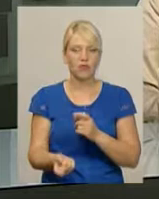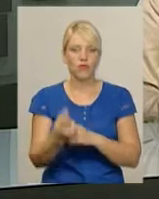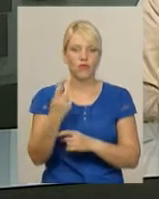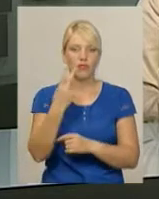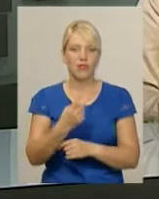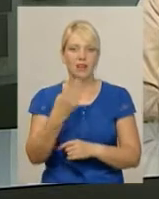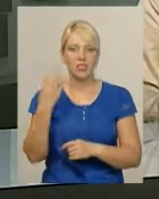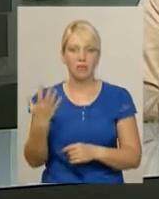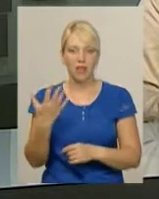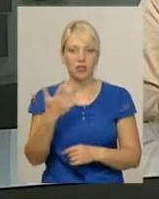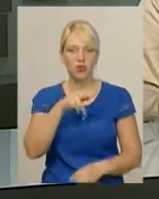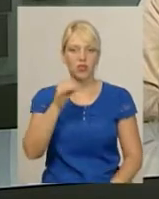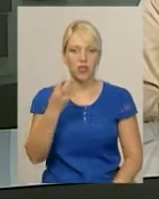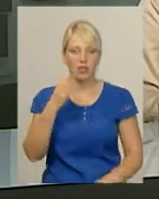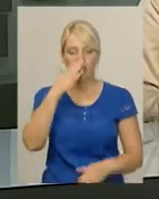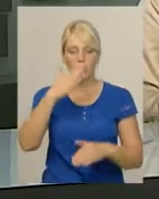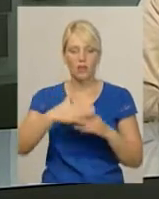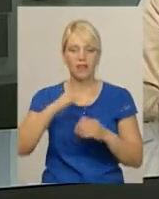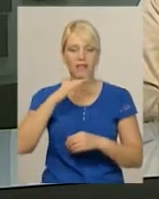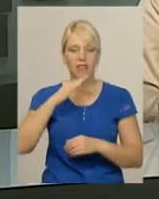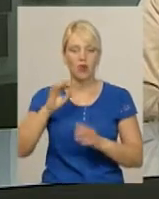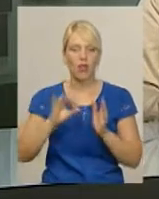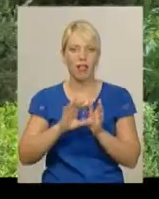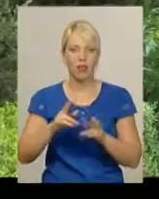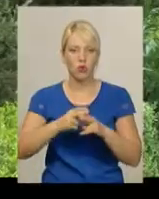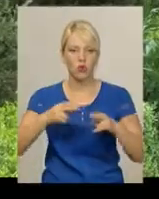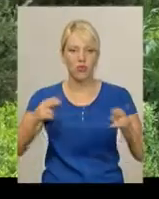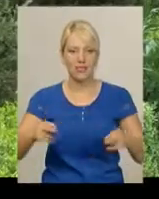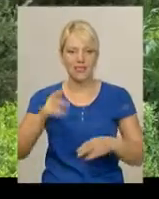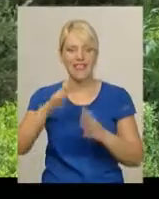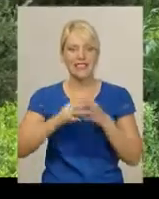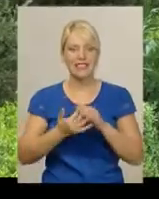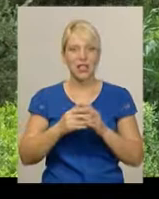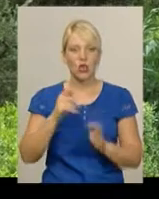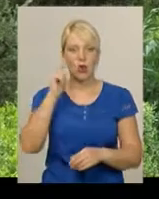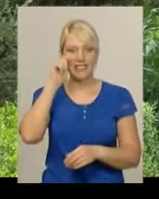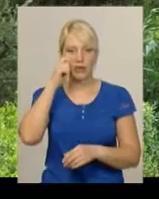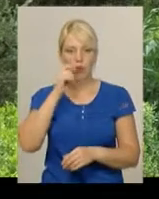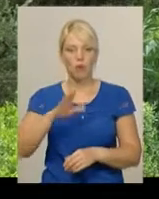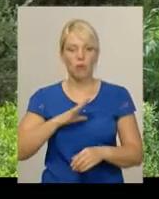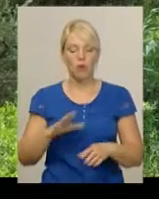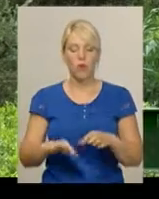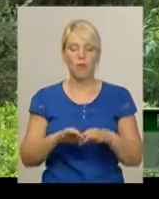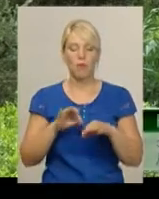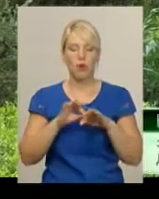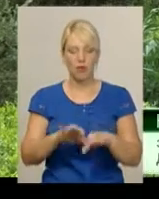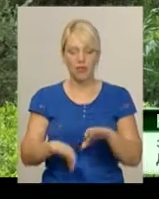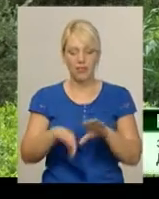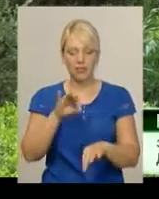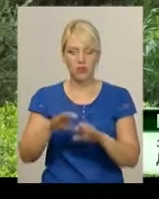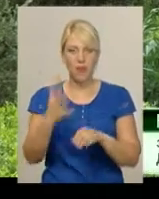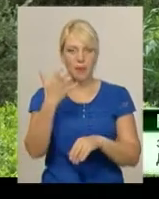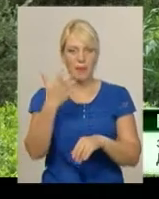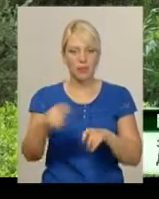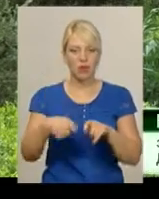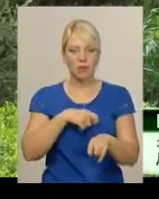поблизу гідроелектростанції у селі Цибулівка. Були проведені відбір про 500 метрів вище і